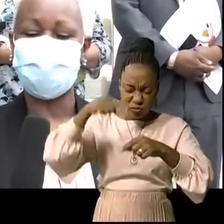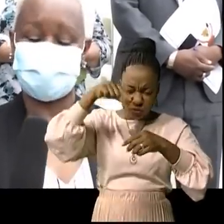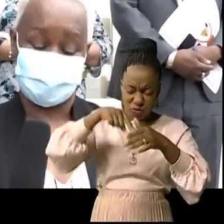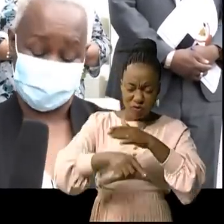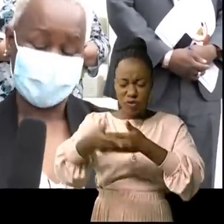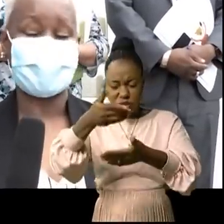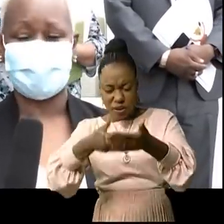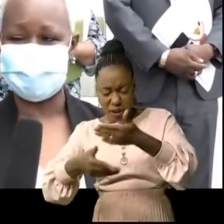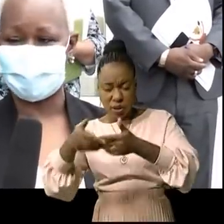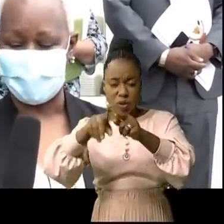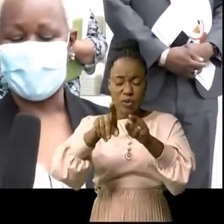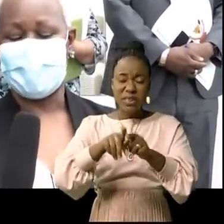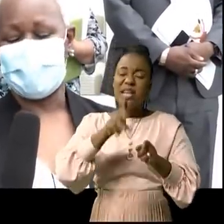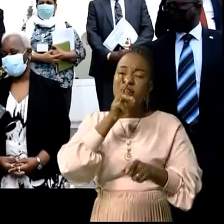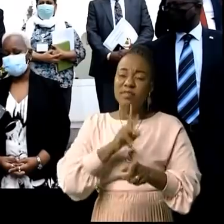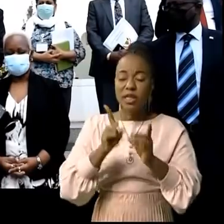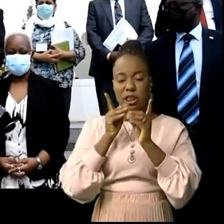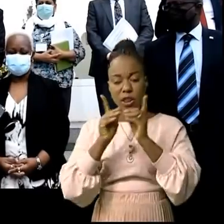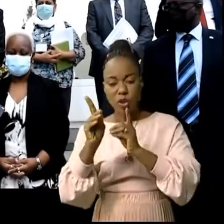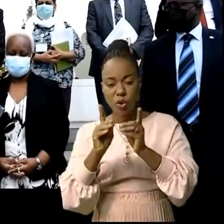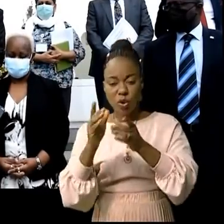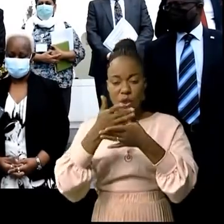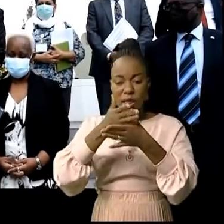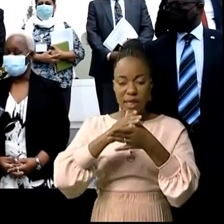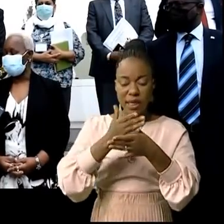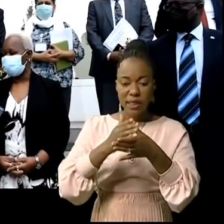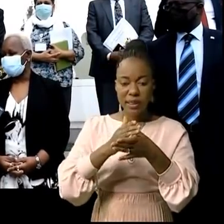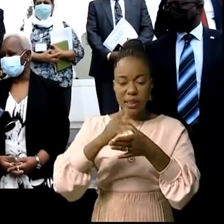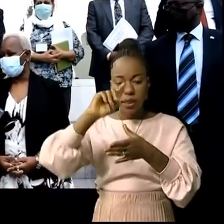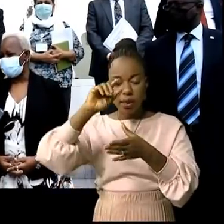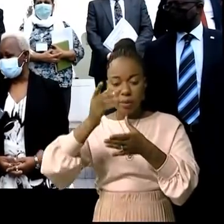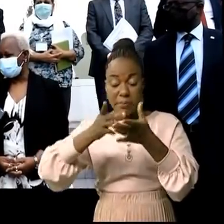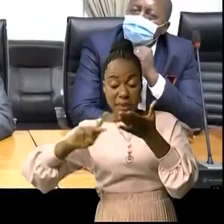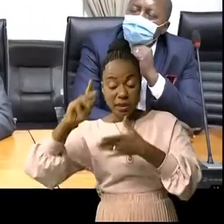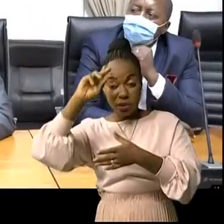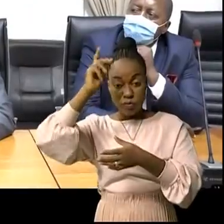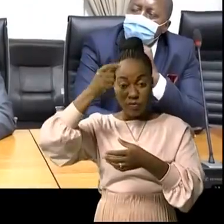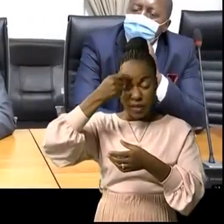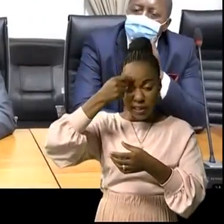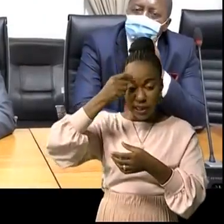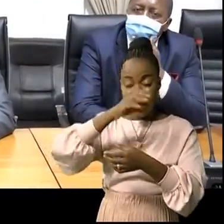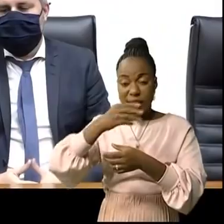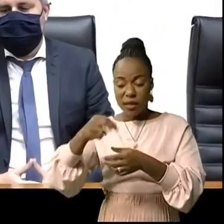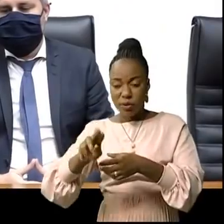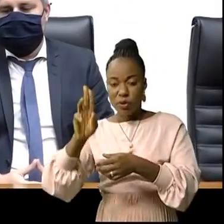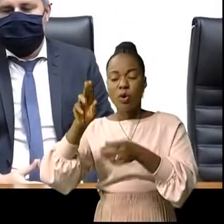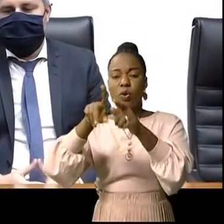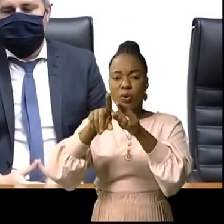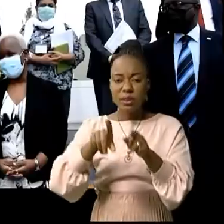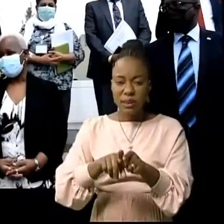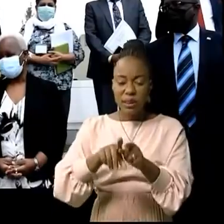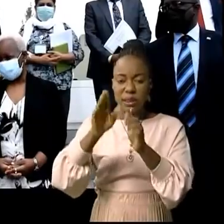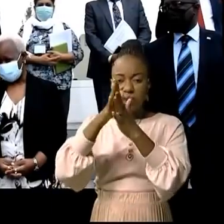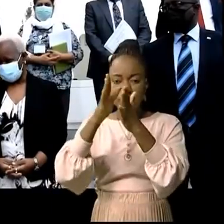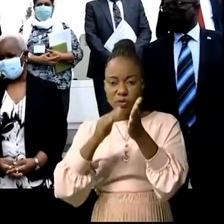échanges et de vrais dialogues entre la partie gouvernementale et la partie onusienne. Il y a 18